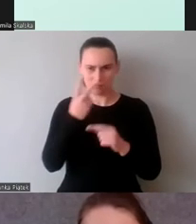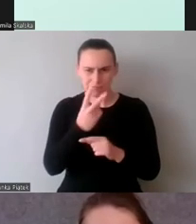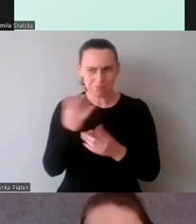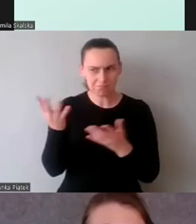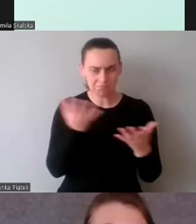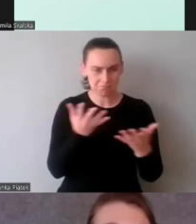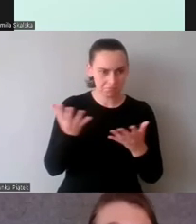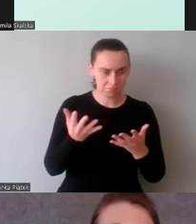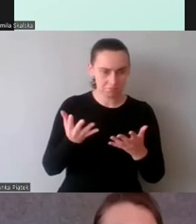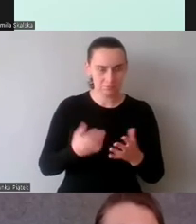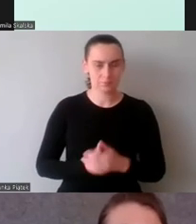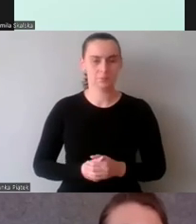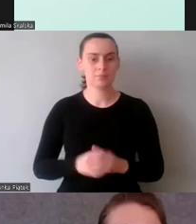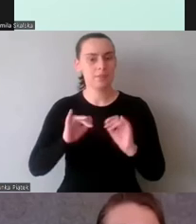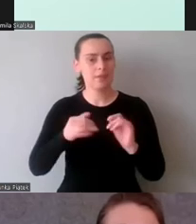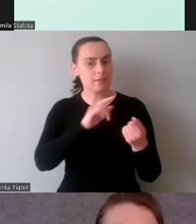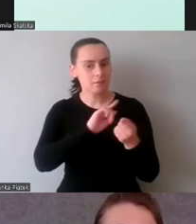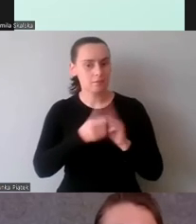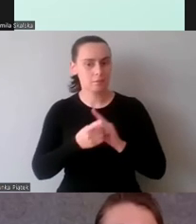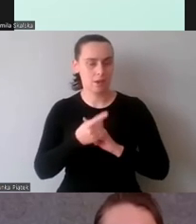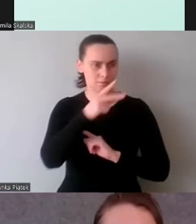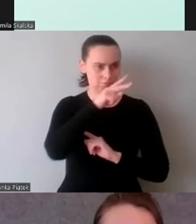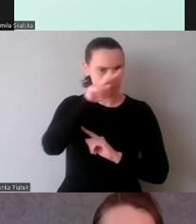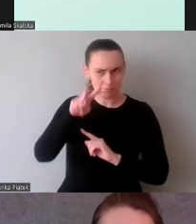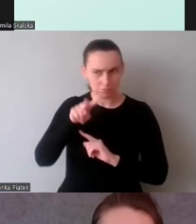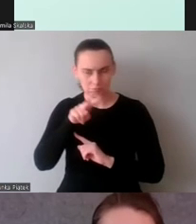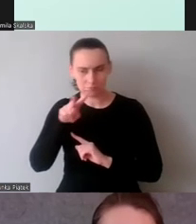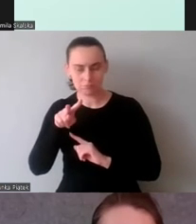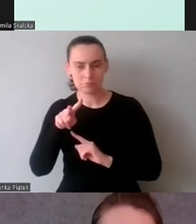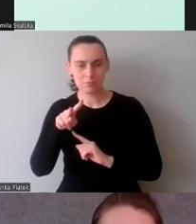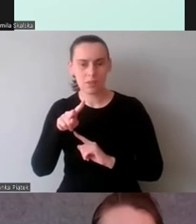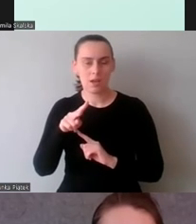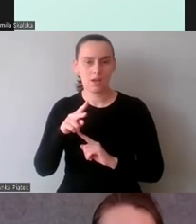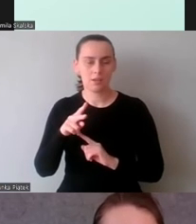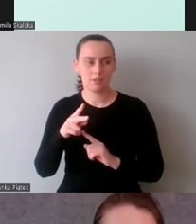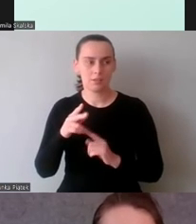jak zmienia się to na podstawie języka,